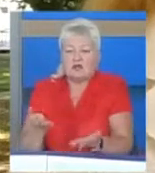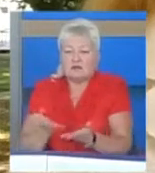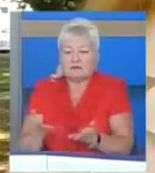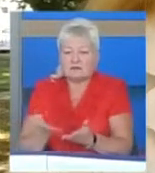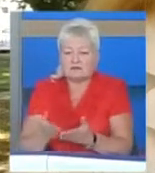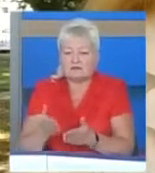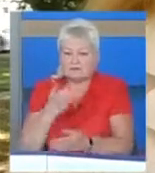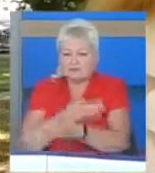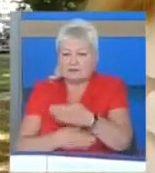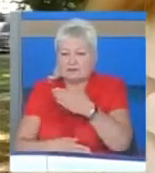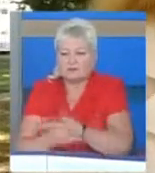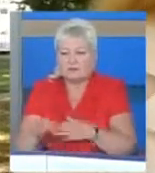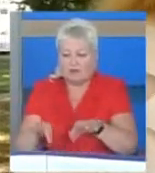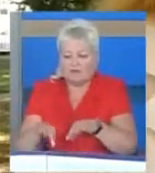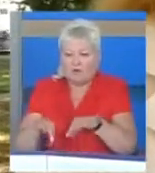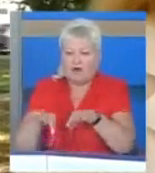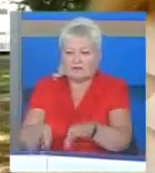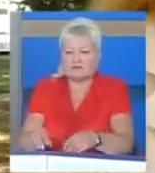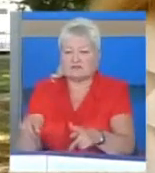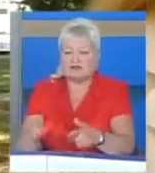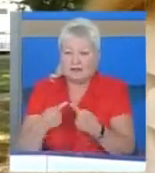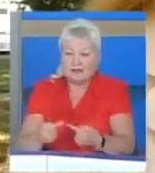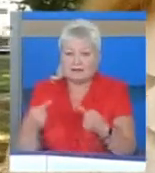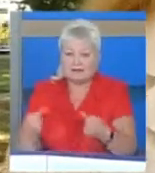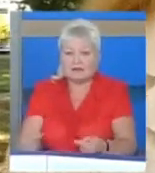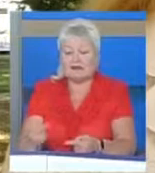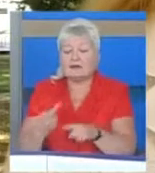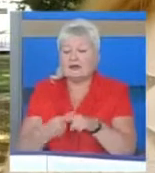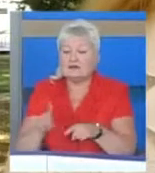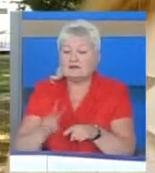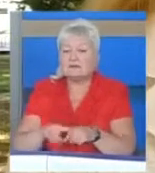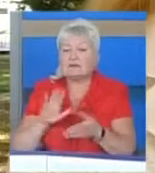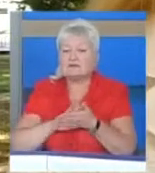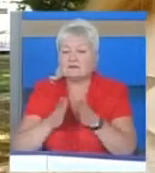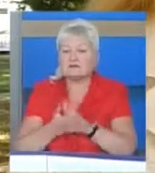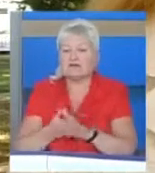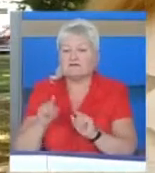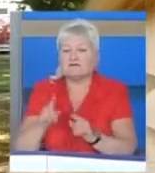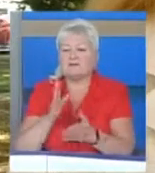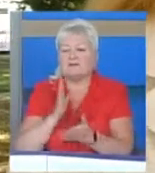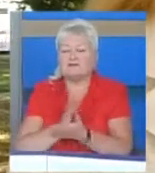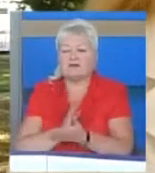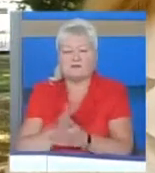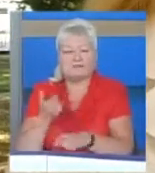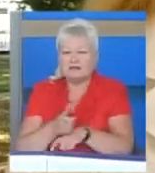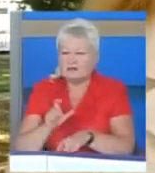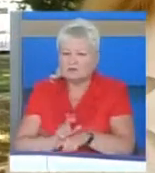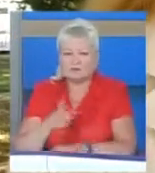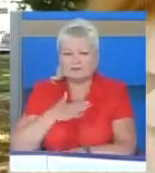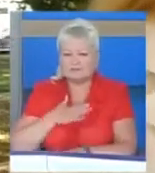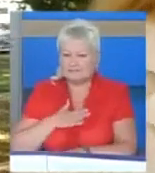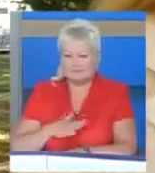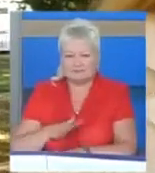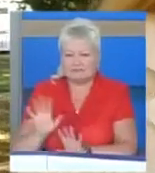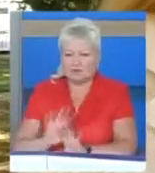нерухомість, пересування в колясці і так далі. Але цей стан, він є страшенно гнітючий для будь-якої